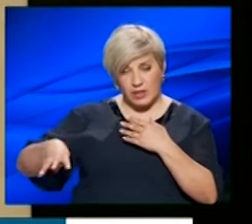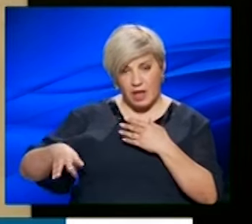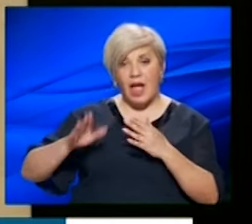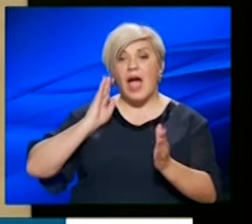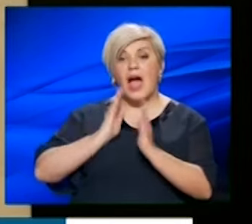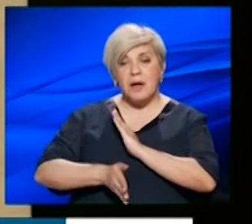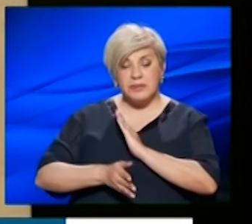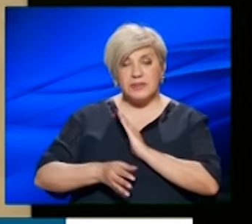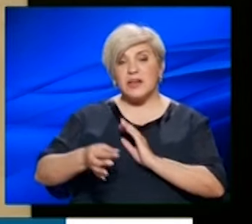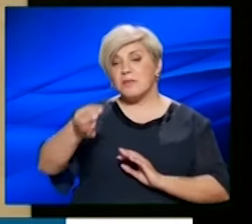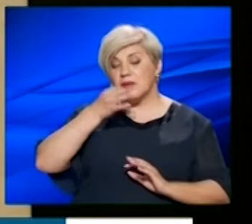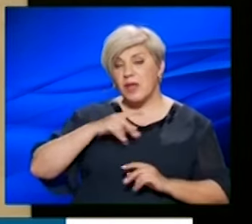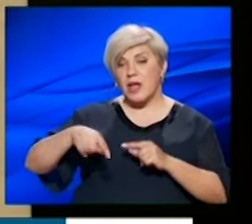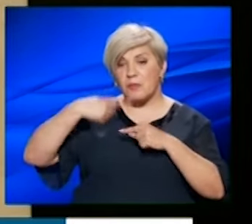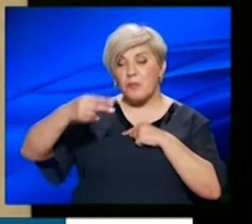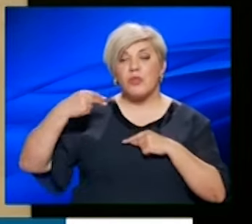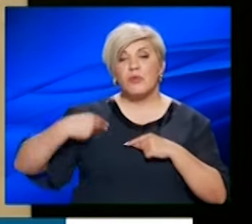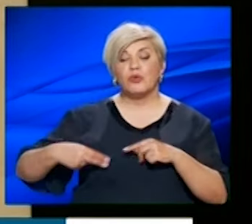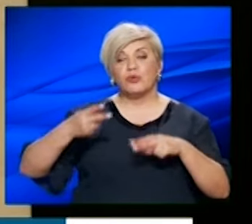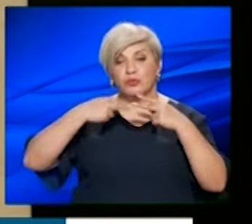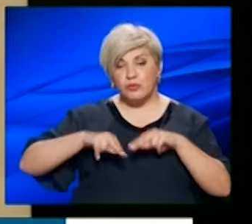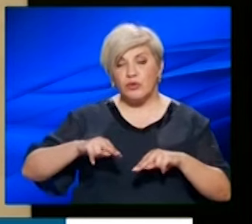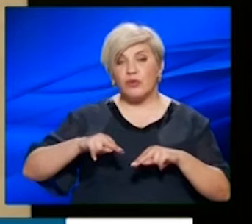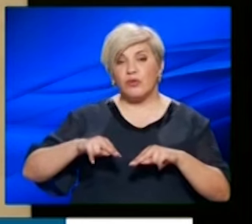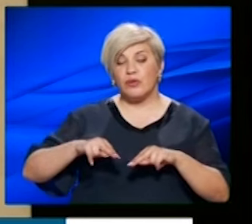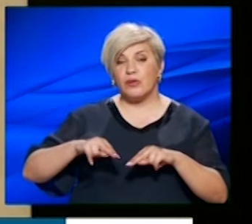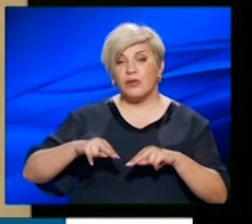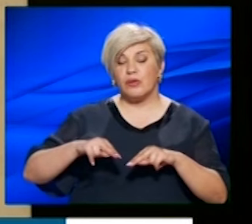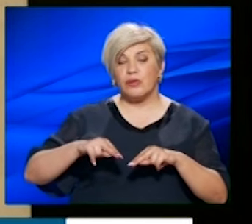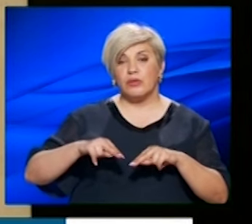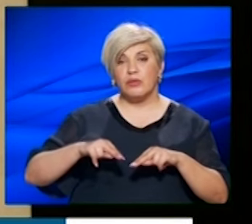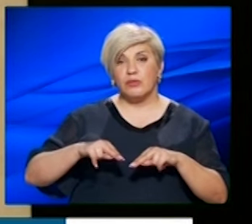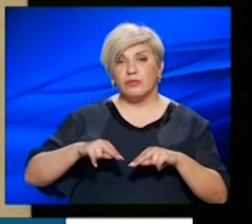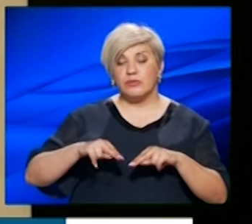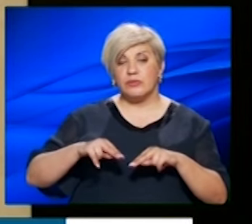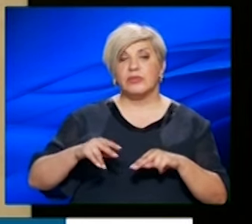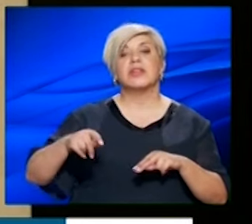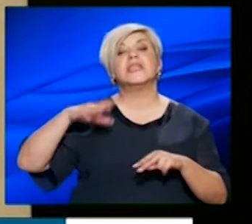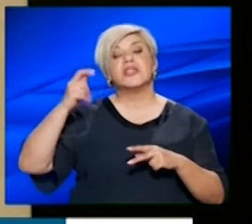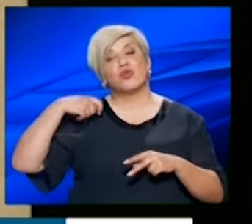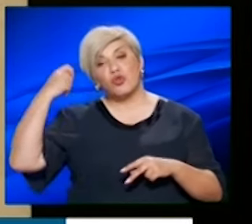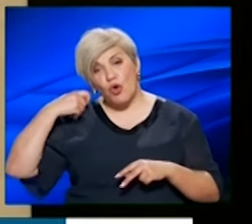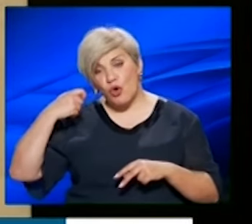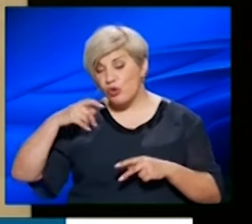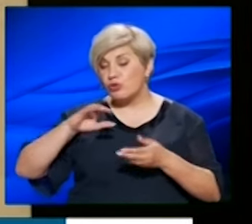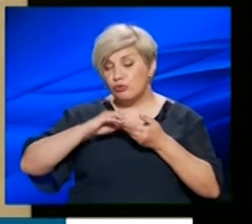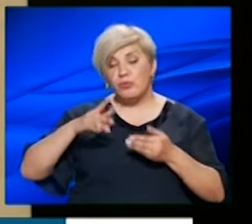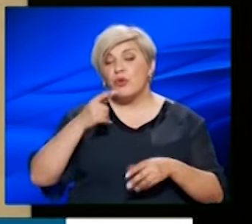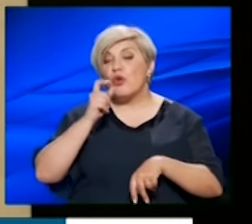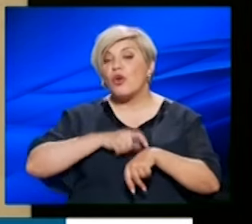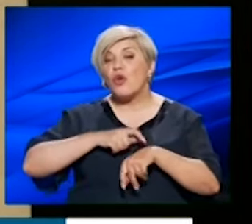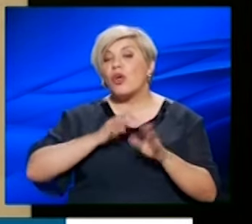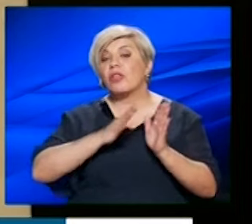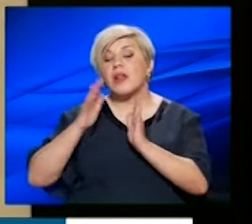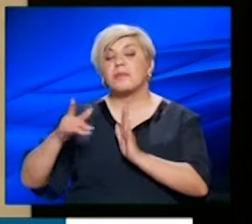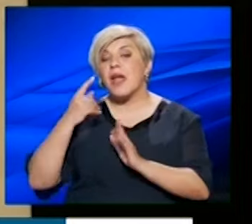άμεσα να μας πείτε δηλαδή στο επόμενο Δημοτικό Συμβούλιο το αργότερο ή φυσικά και στο Σύλλογο Γονέων, ποιο είναι αυτό το χρονοδιάγραμμα,